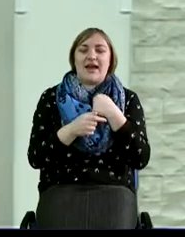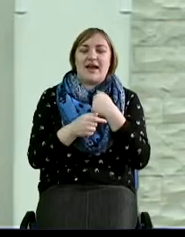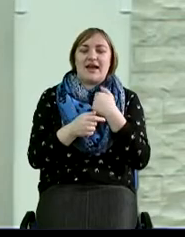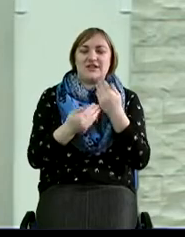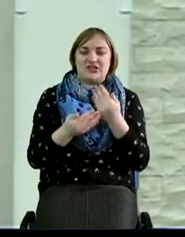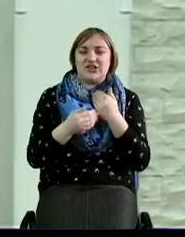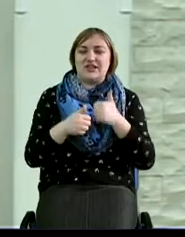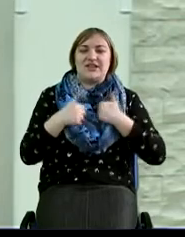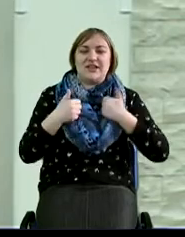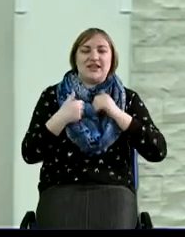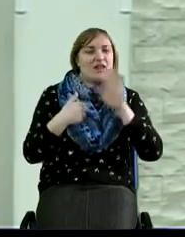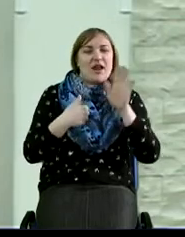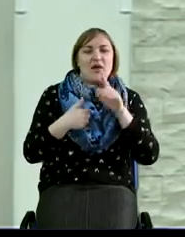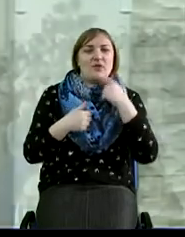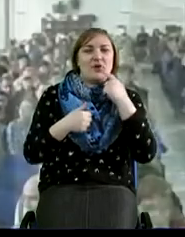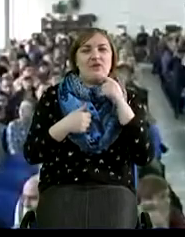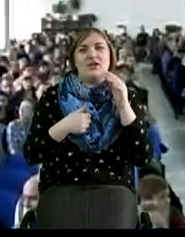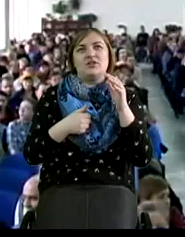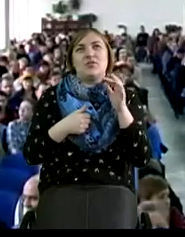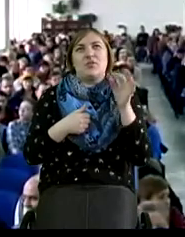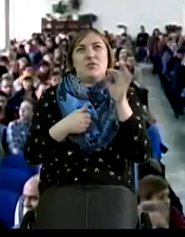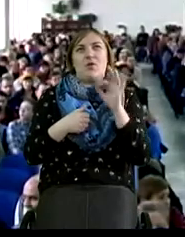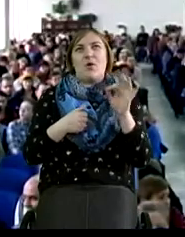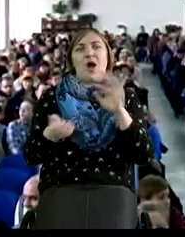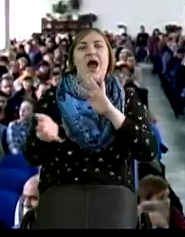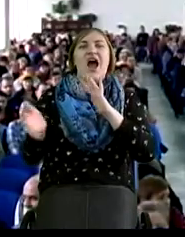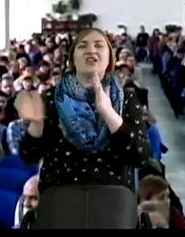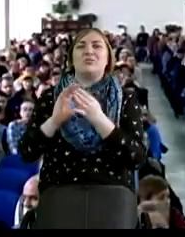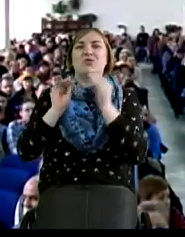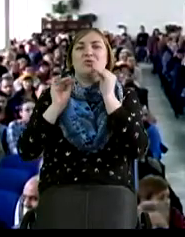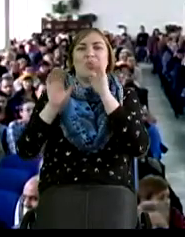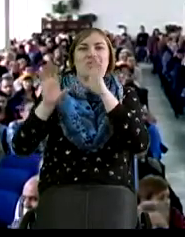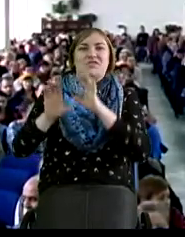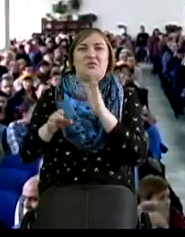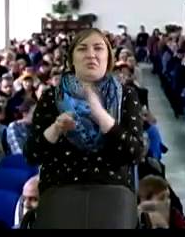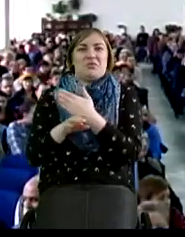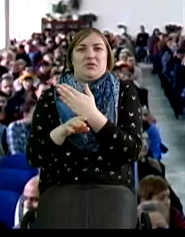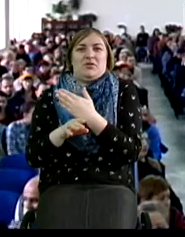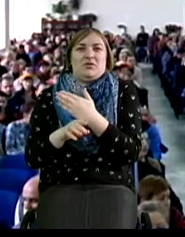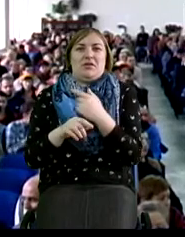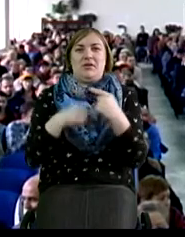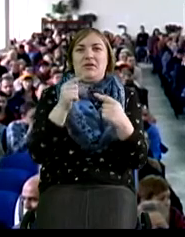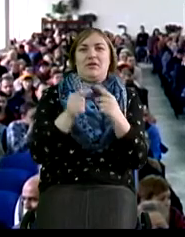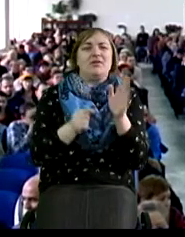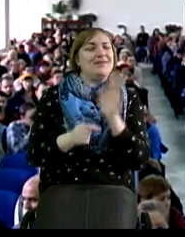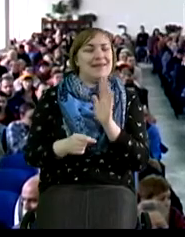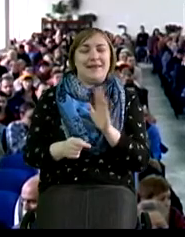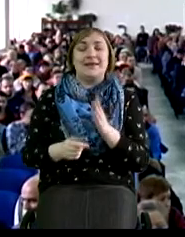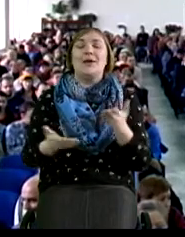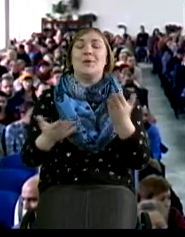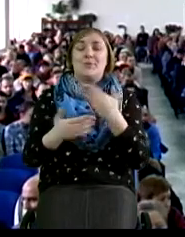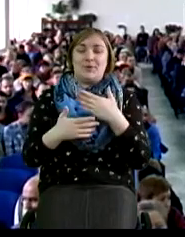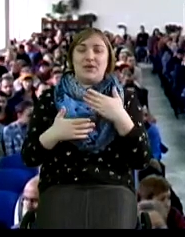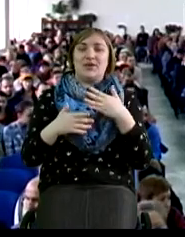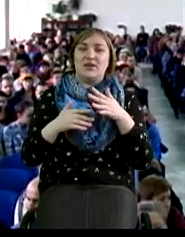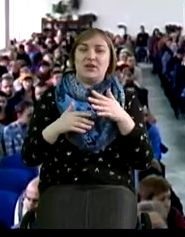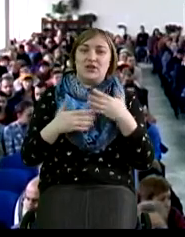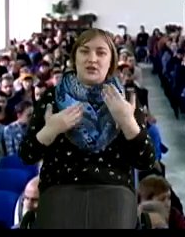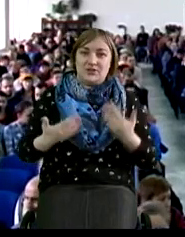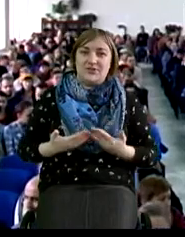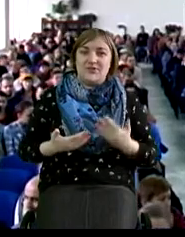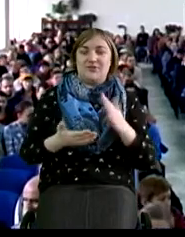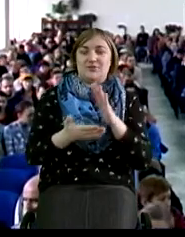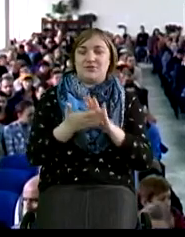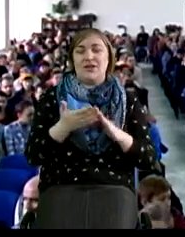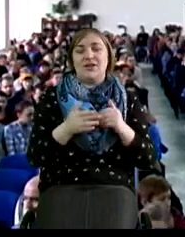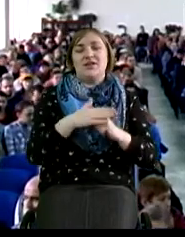поговорить о отмене духовных законов, потому что мы знаем, что мы двигаемся на основании Слова Божия, и для нас всегда